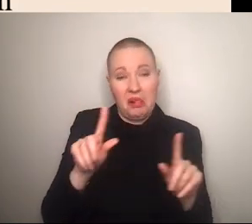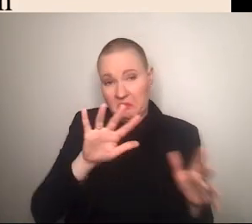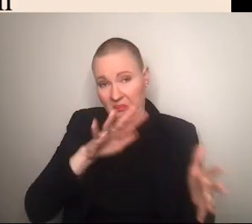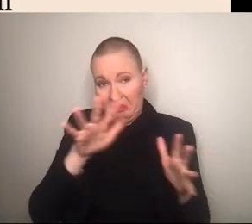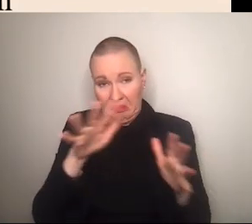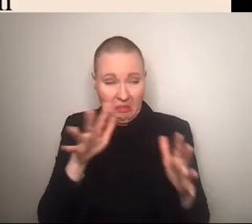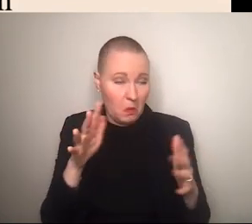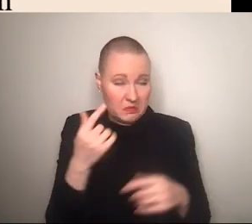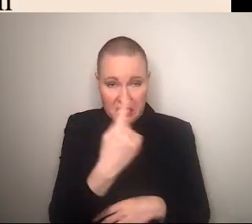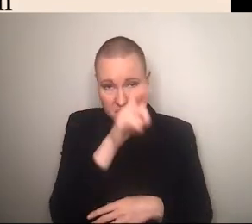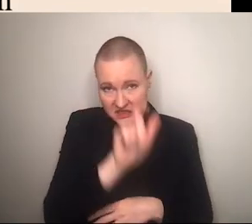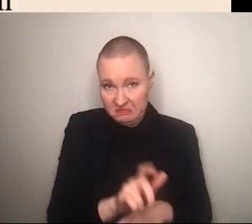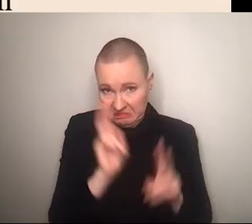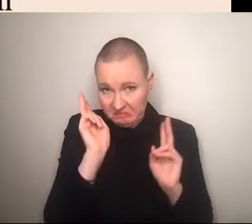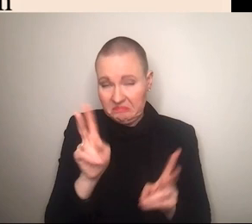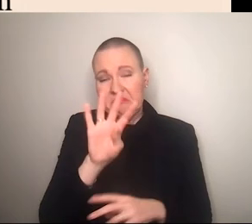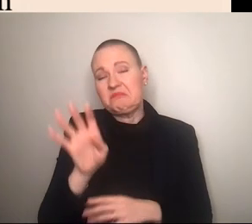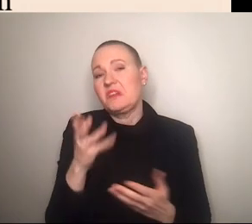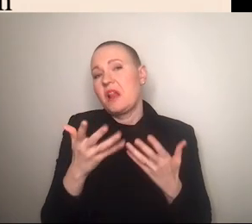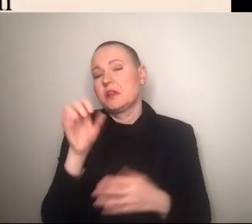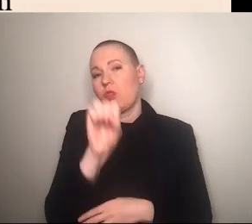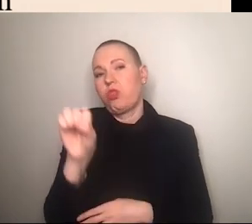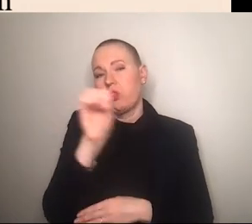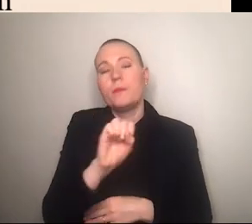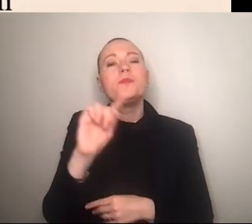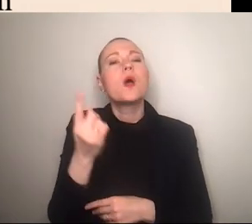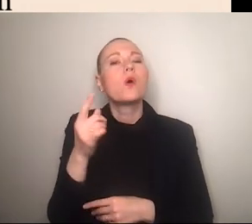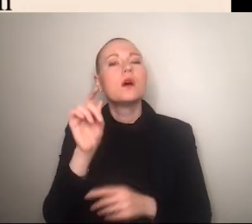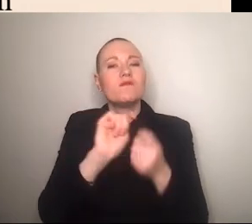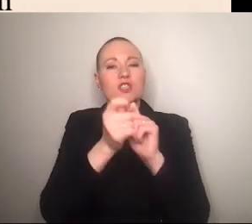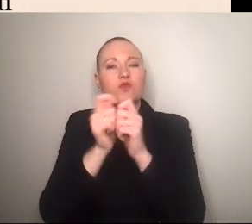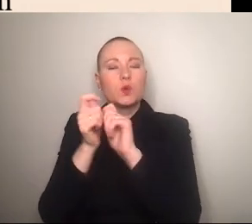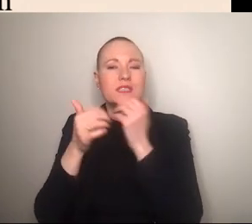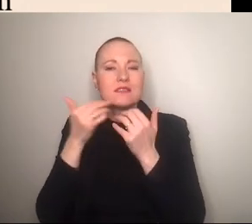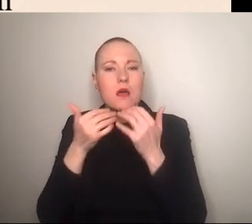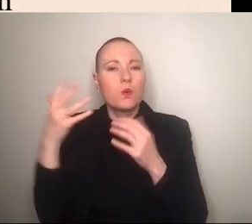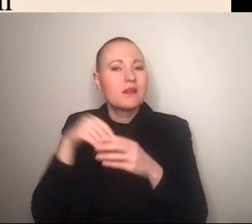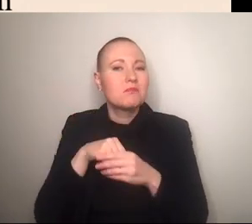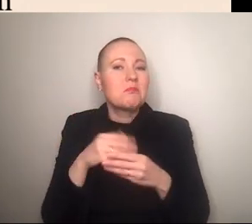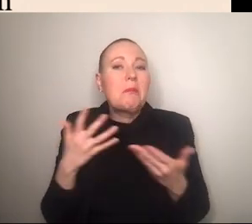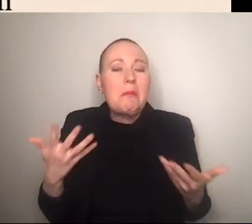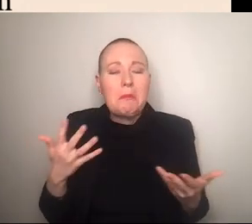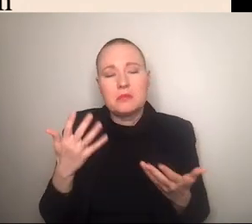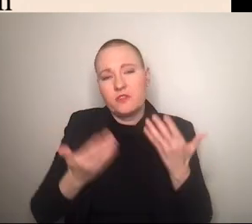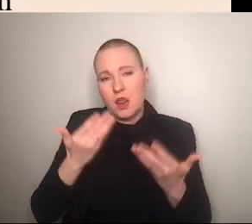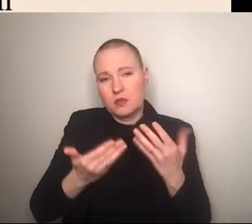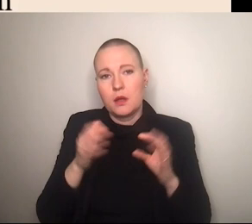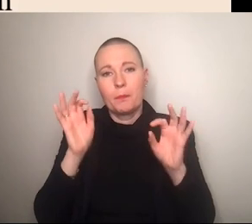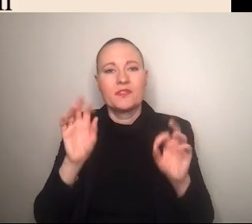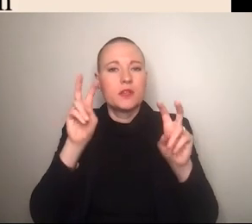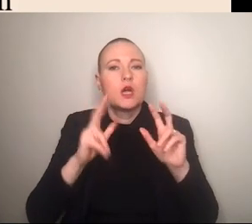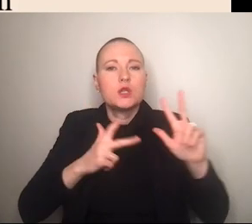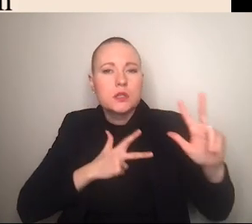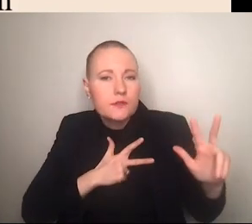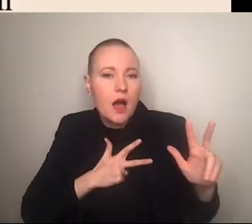eingeblendet und wir sehen auch hier zugleich den verschwörungserzählenden charakter wenn sie von schulmotiv